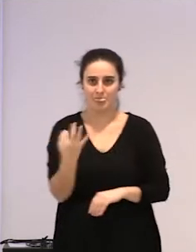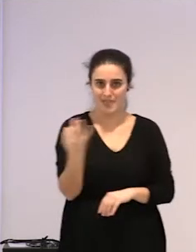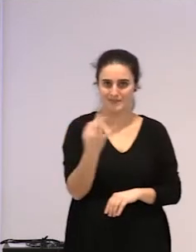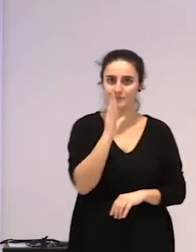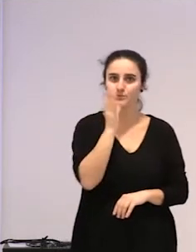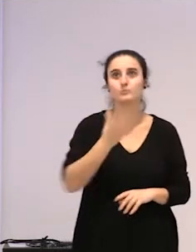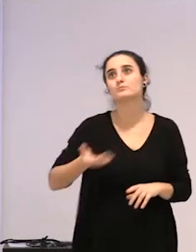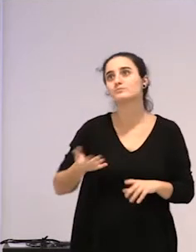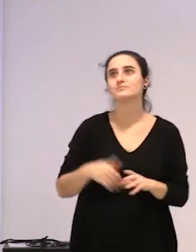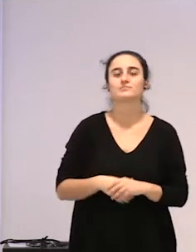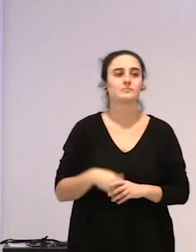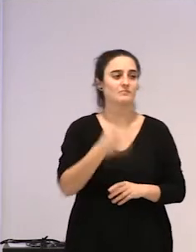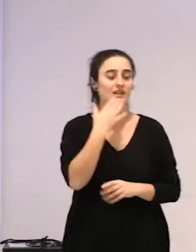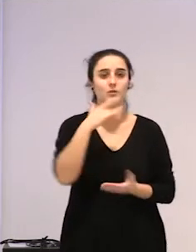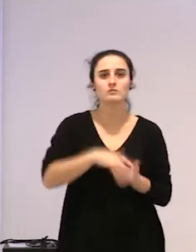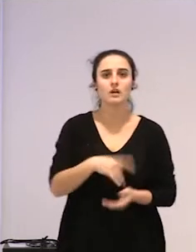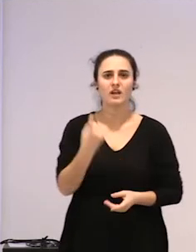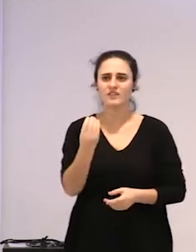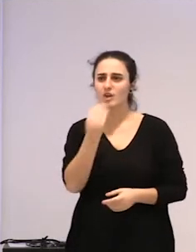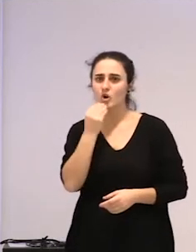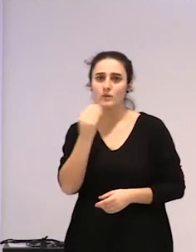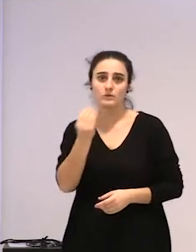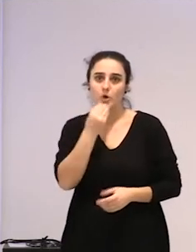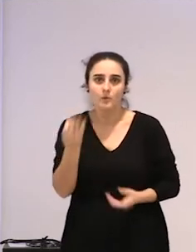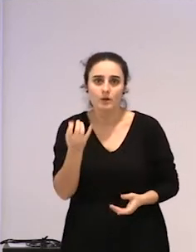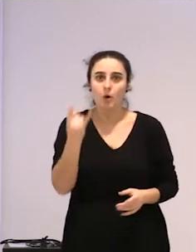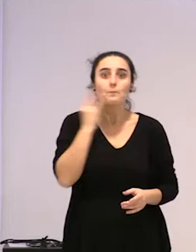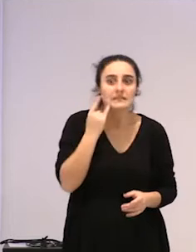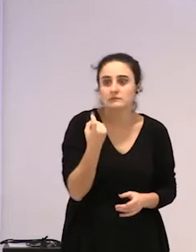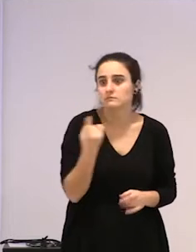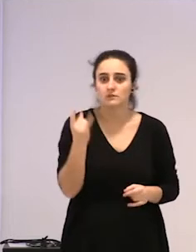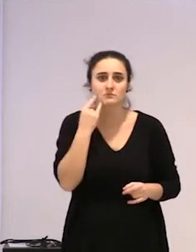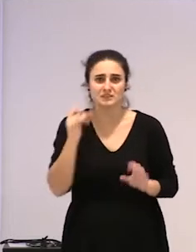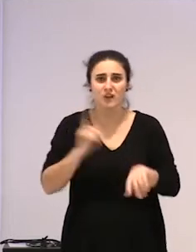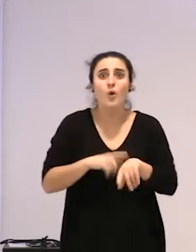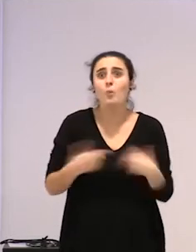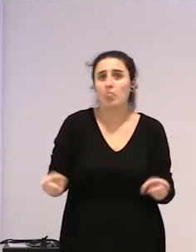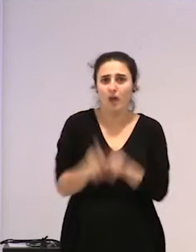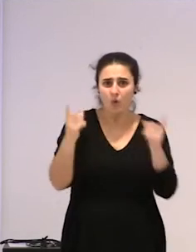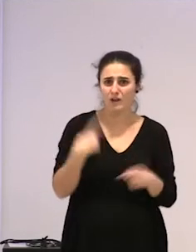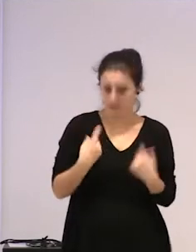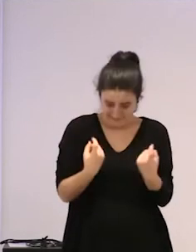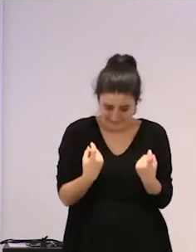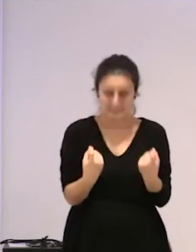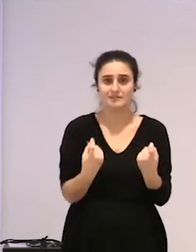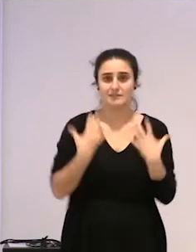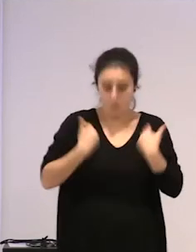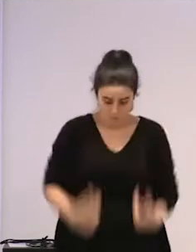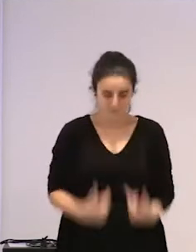ez dakit, bazkaldu behar duzunan, bazkaldu behar duzunan, pixa egin behar duzunan, pixa egin behar duzunan, behar duzunan, ez, nola bait, behar roiek